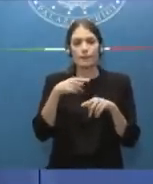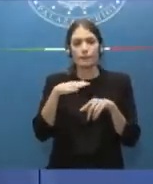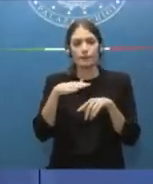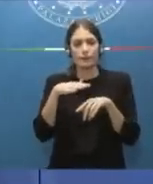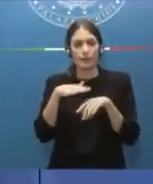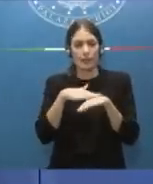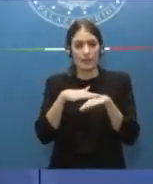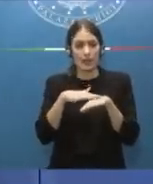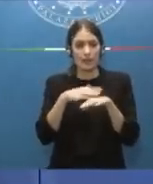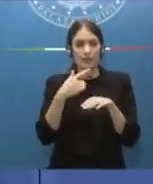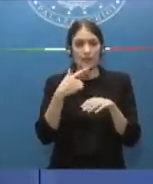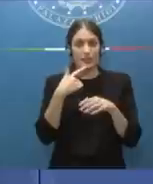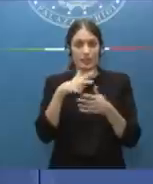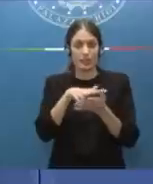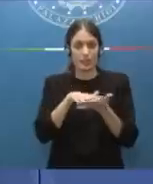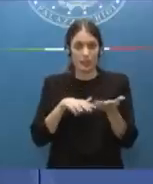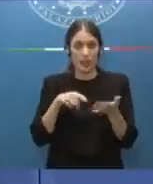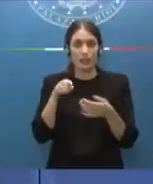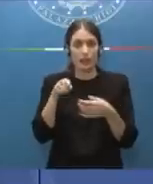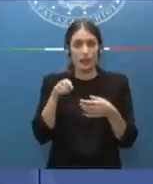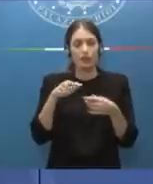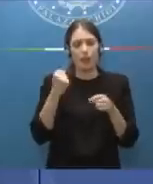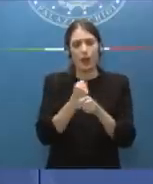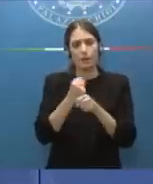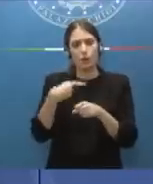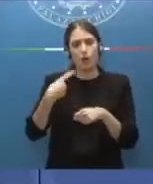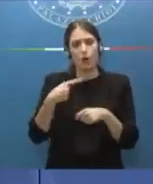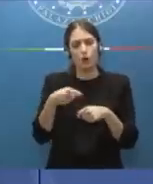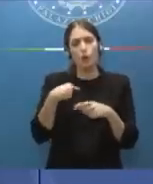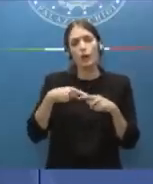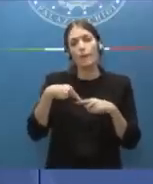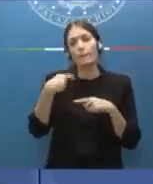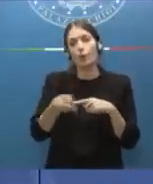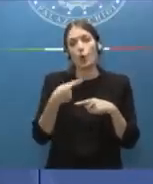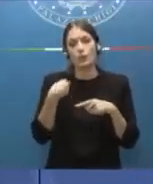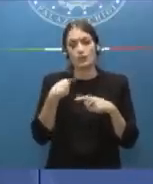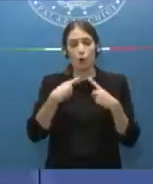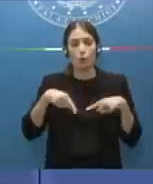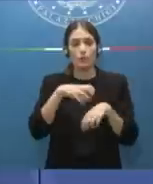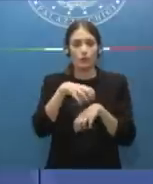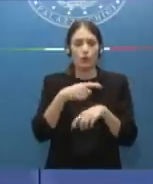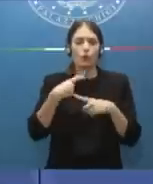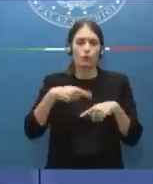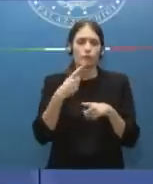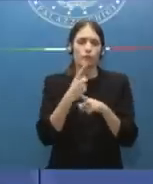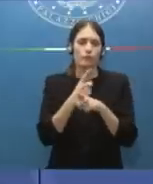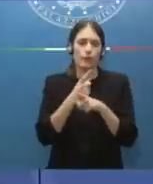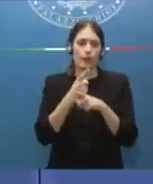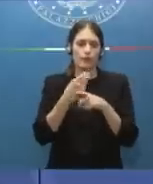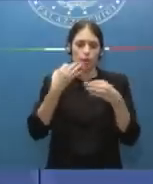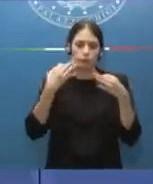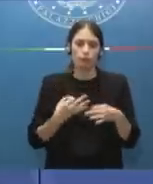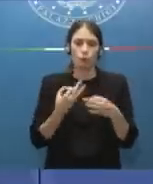ancora lavorando. Penso che nel prossimo Consiglio dei Ministri su questo avremo, diciamo, le determinazioni che